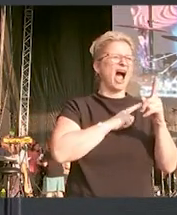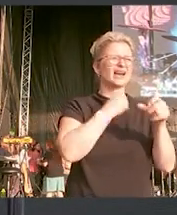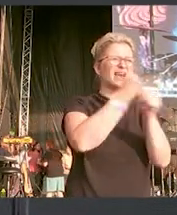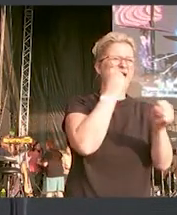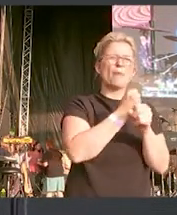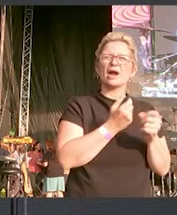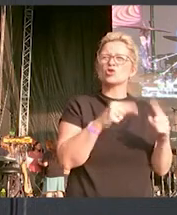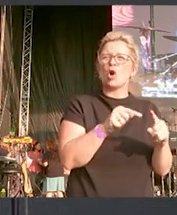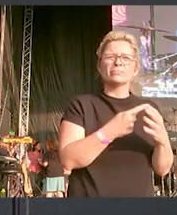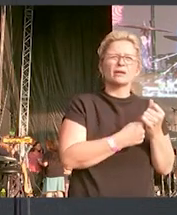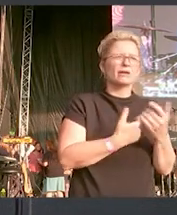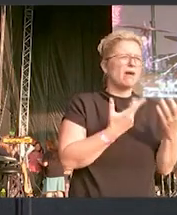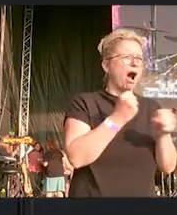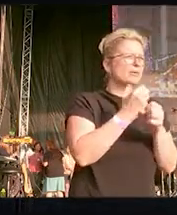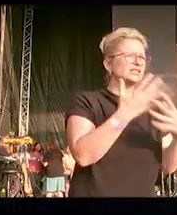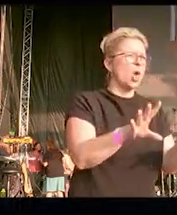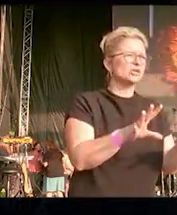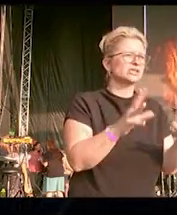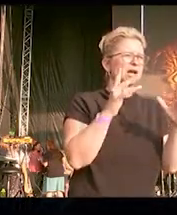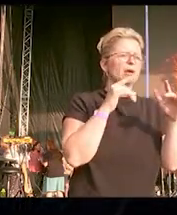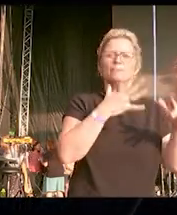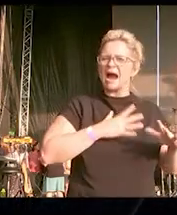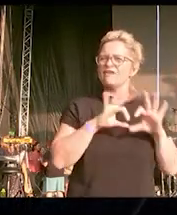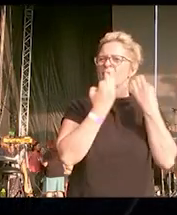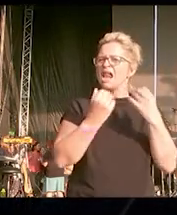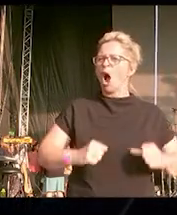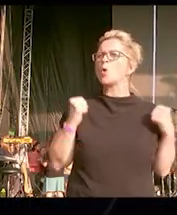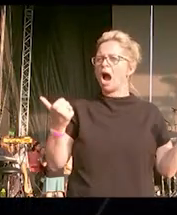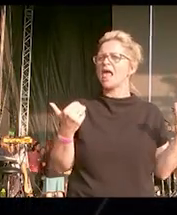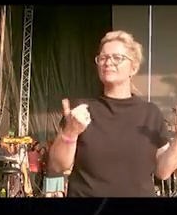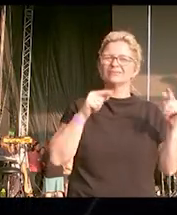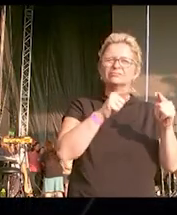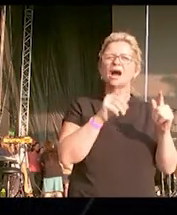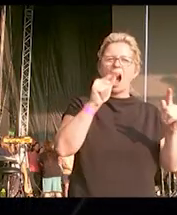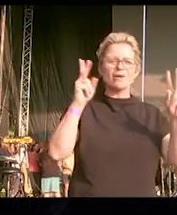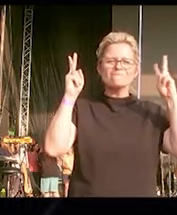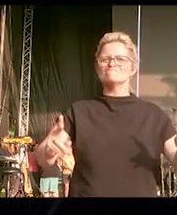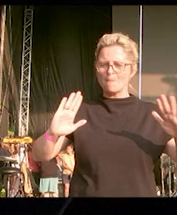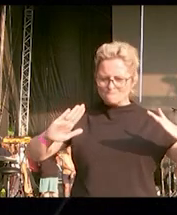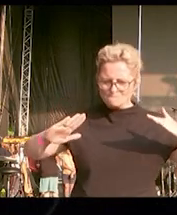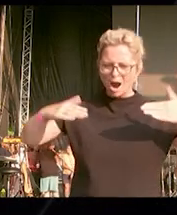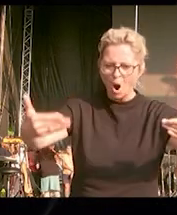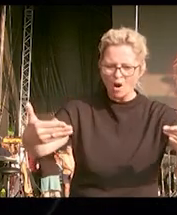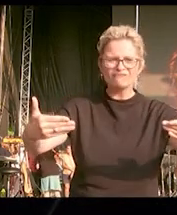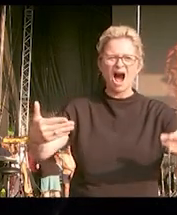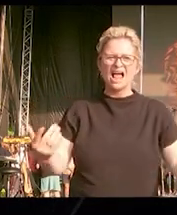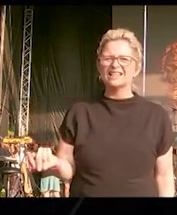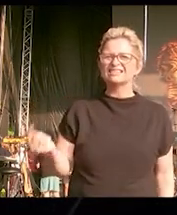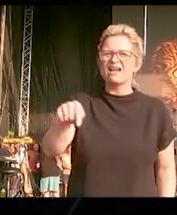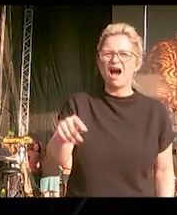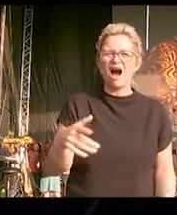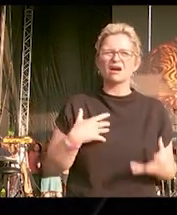Arbeit erzeugt, hat auch meine Familie erlebt. Aber dieses Gefühl nach dem Mauerfall ist ein Kapitalismusproblem.